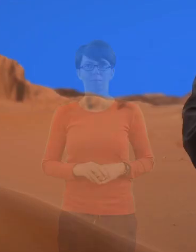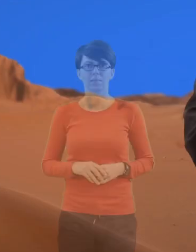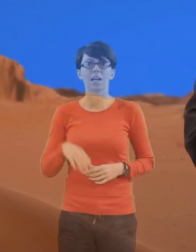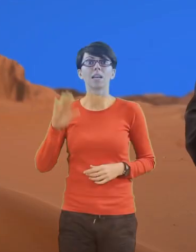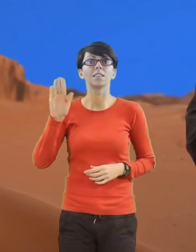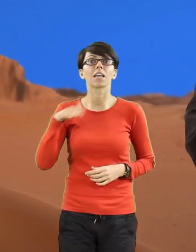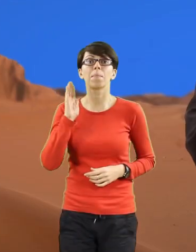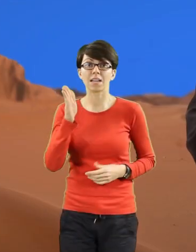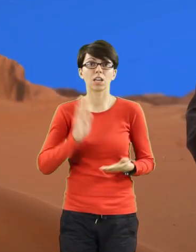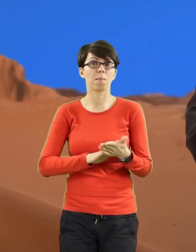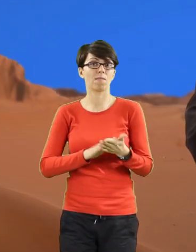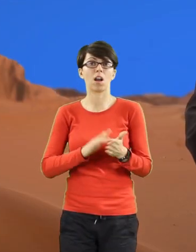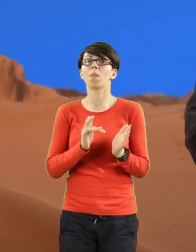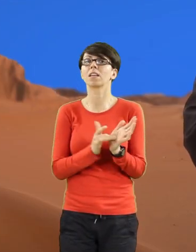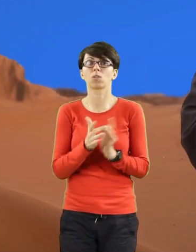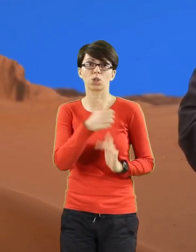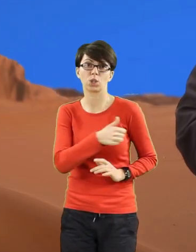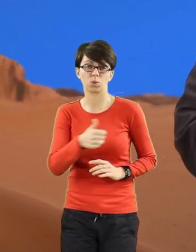Niech będzie pochwalony Jezus Chrystus.